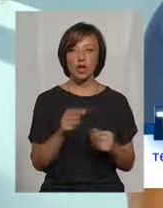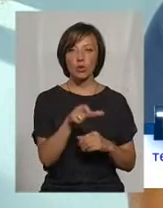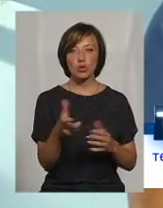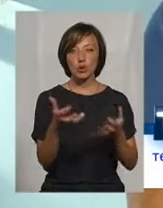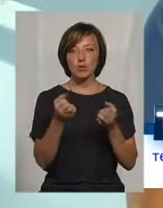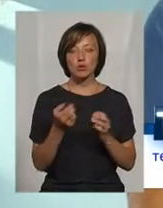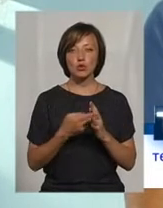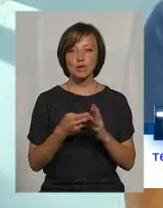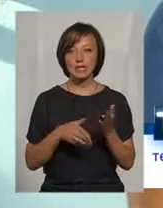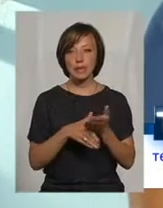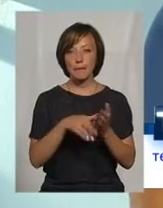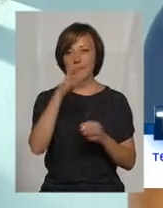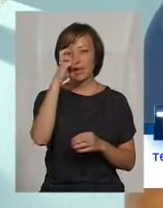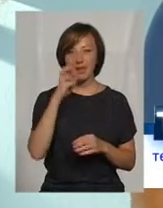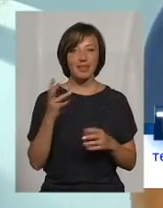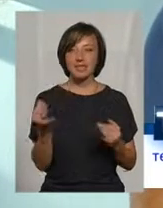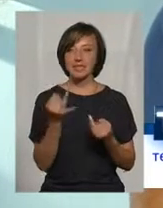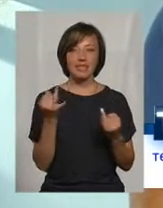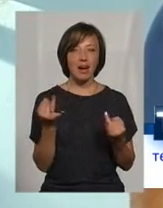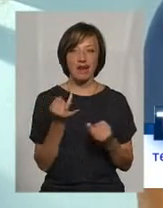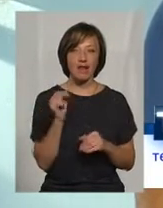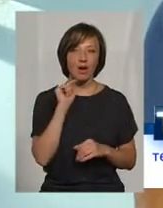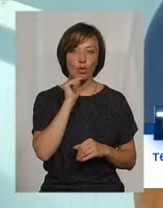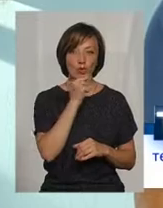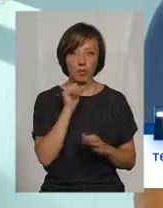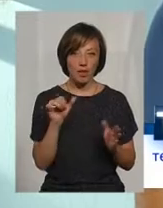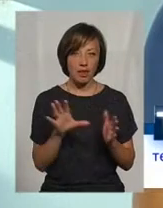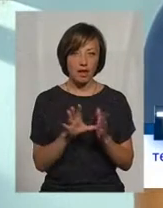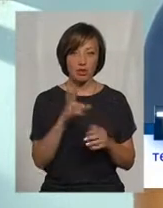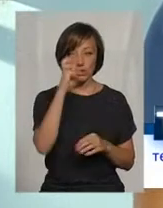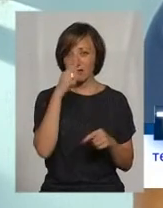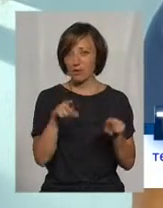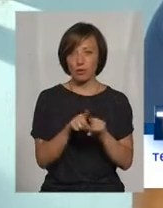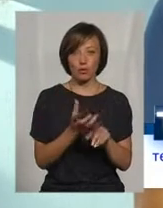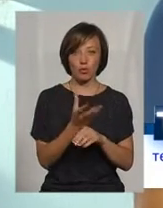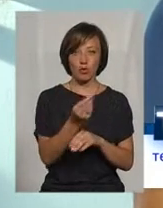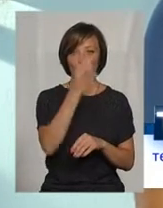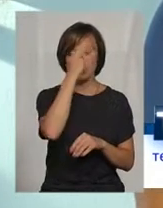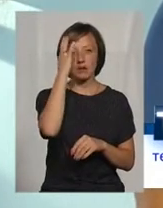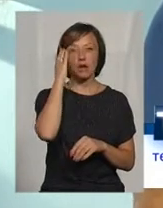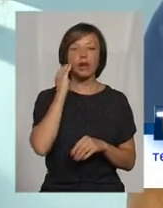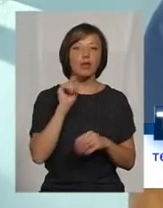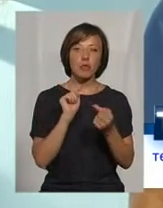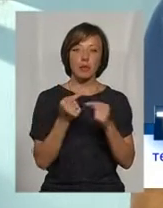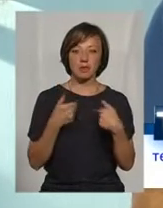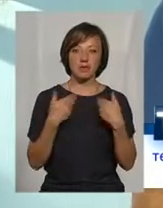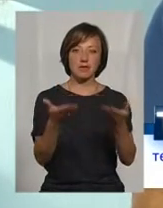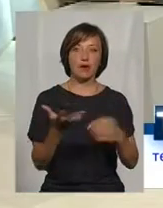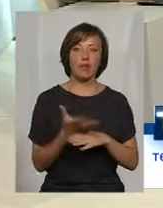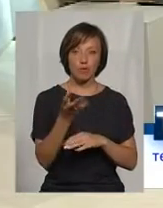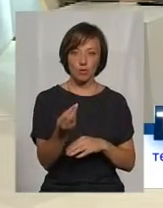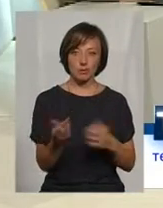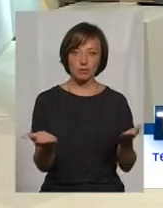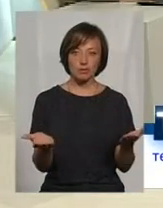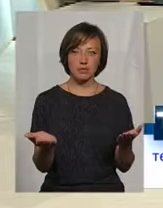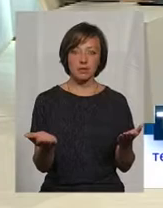які отримують субсидії і пільги, вони не зацікавлені в ефективності по великому рахунку, їм держава все одно платить. Це ж ми з вами платимо по великому